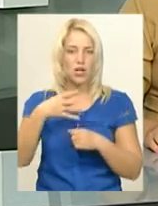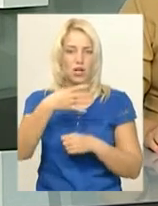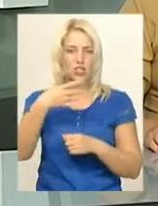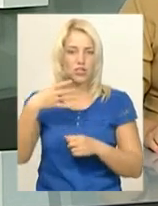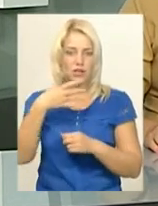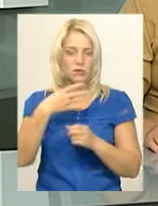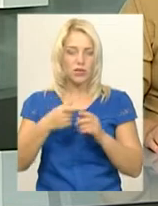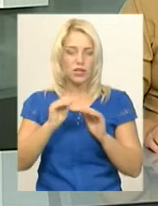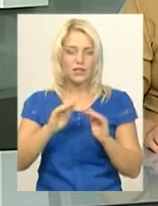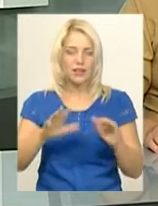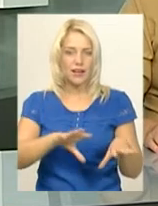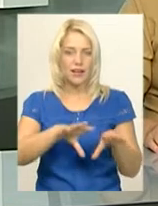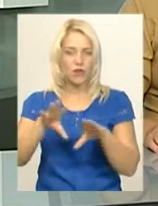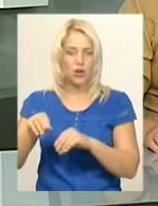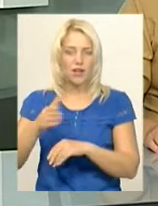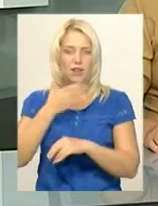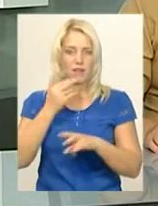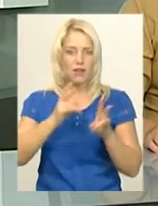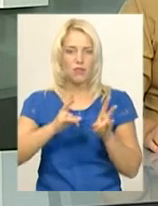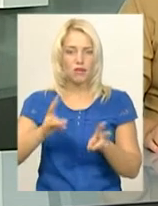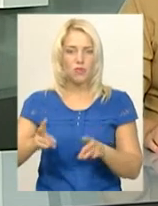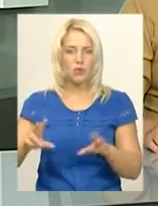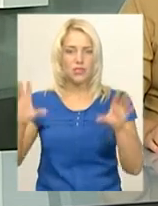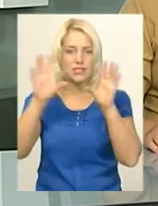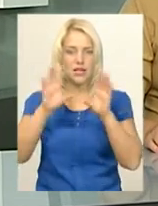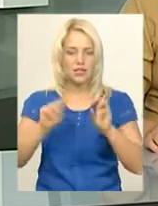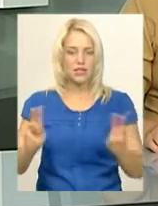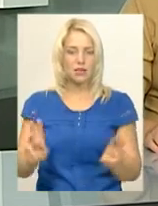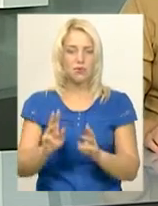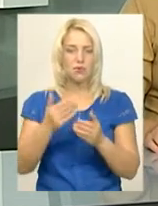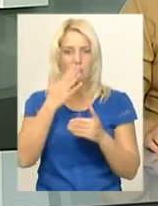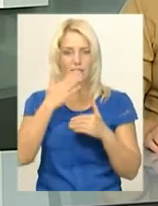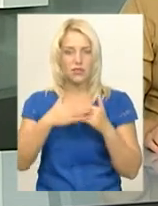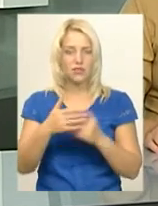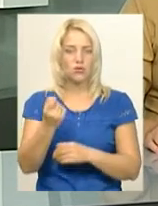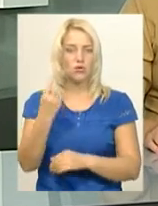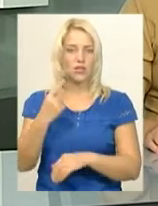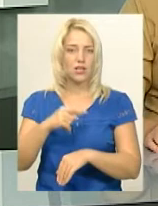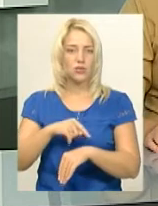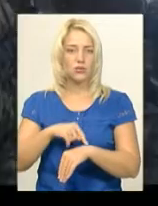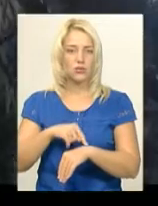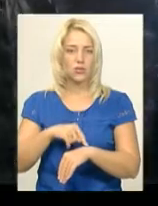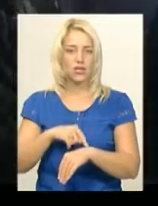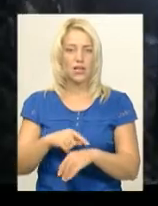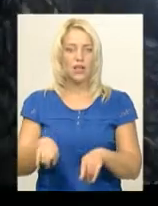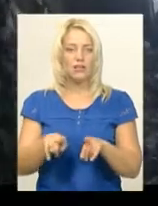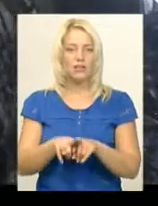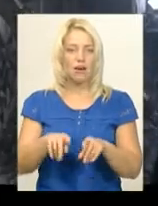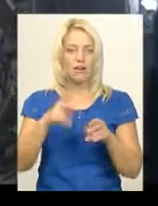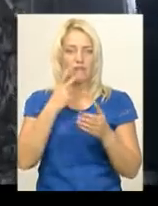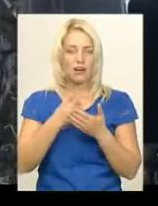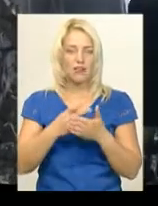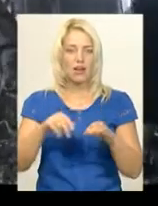евакуювали, ніхто не травмувався. Загасили пожежу близько 11-ї. Як усе було, бачила Ірина Аріон. Ось так виглядає